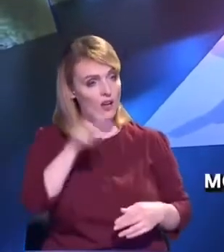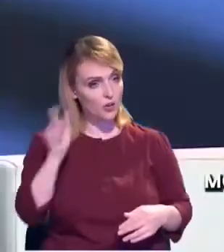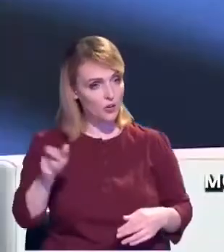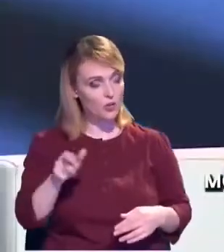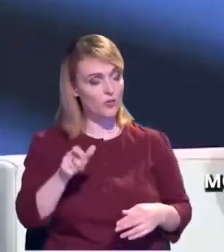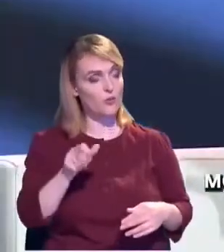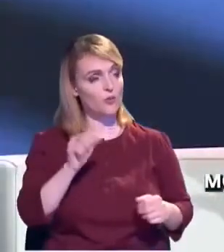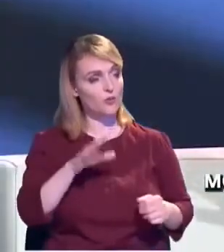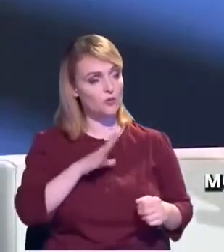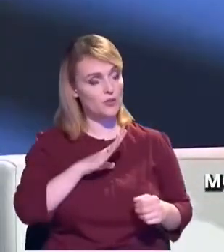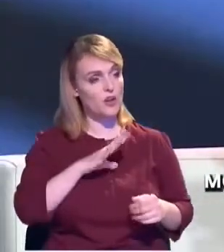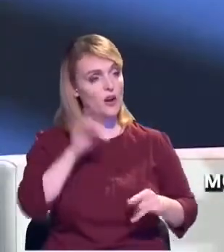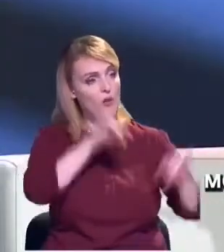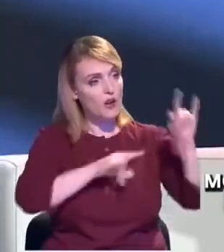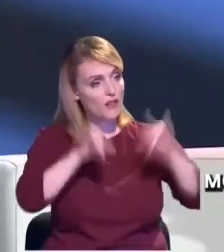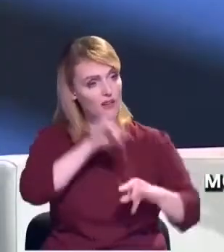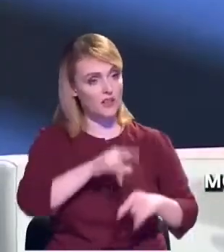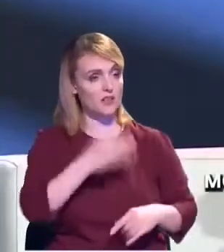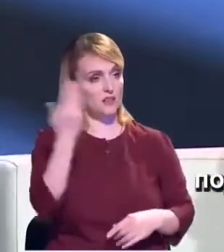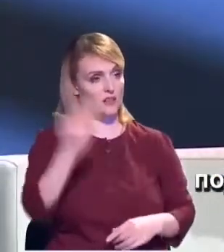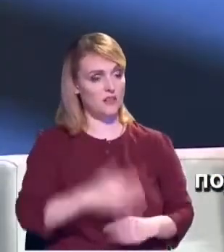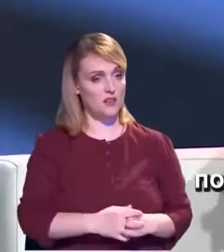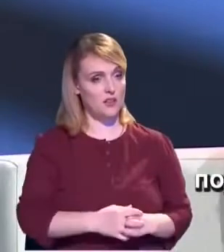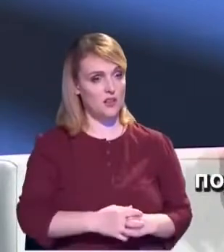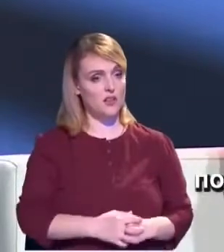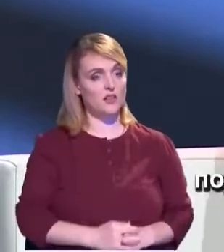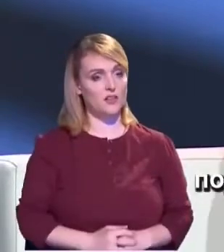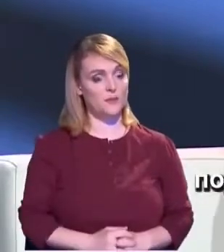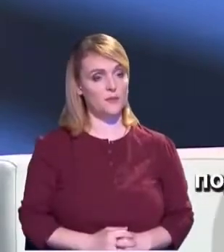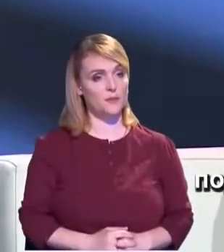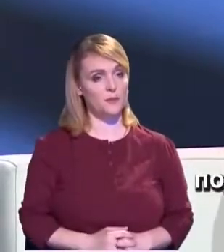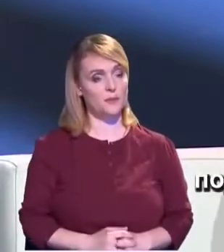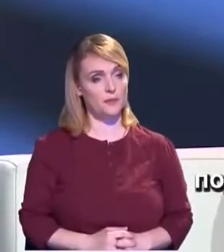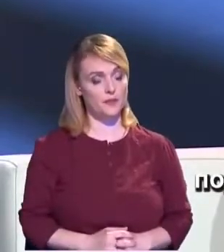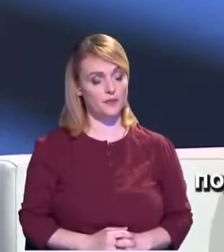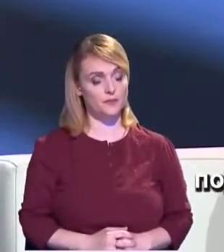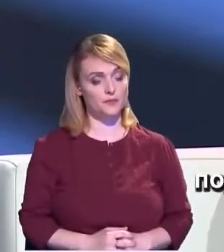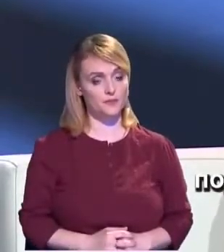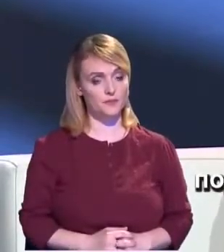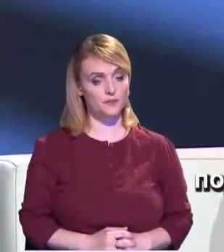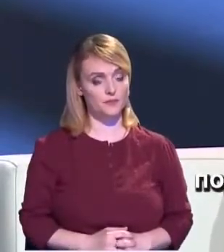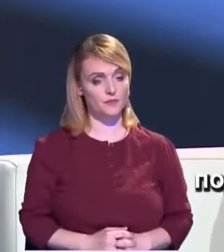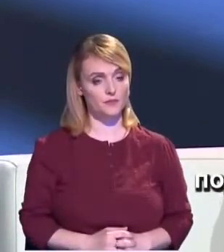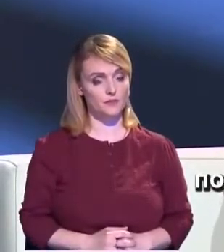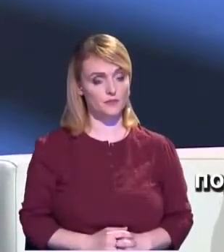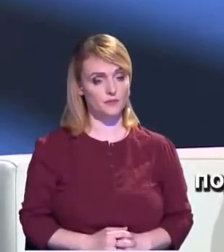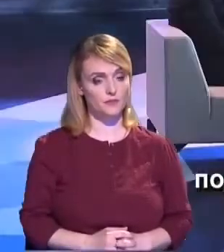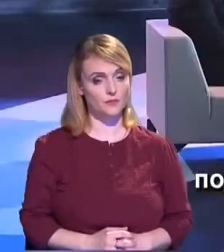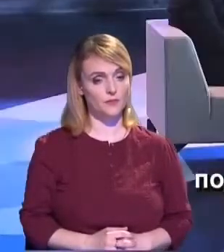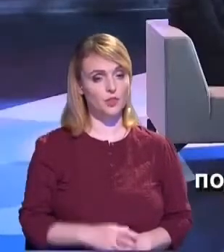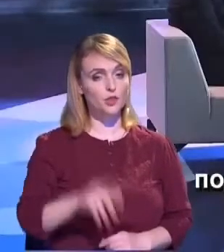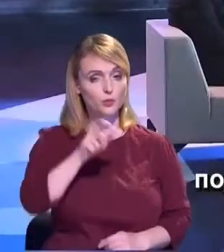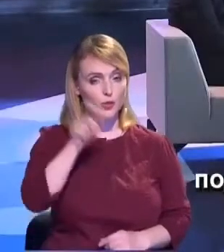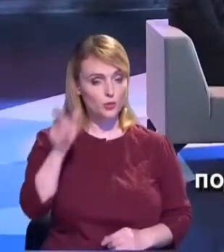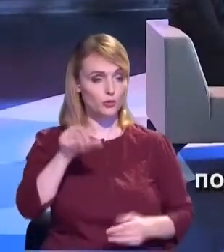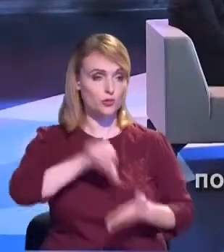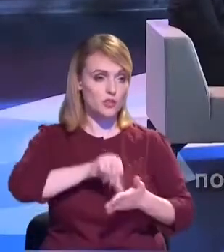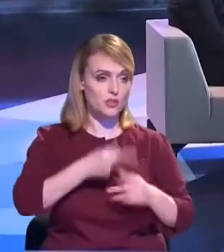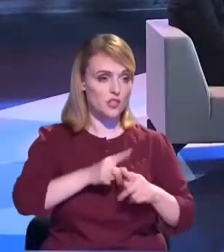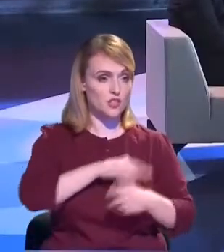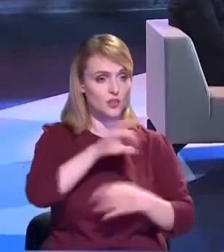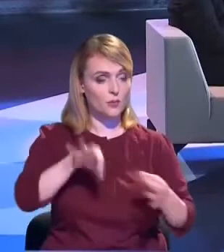fi responsabilizați într-o a sprijini și ei autoritățile în asigurarea, implementarea anumitor proiecte de asemenea gen.